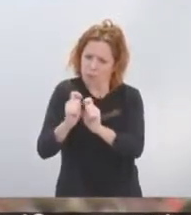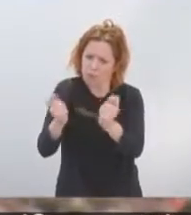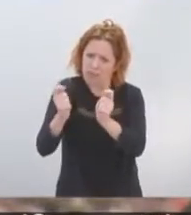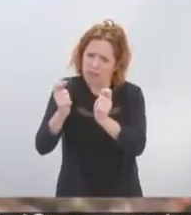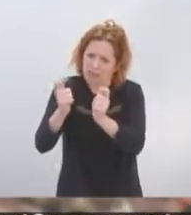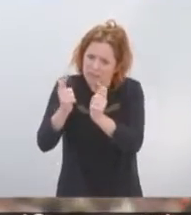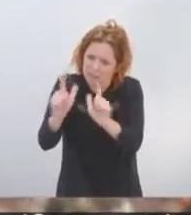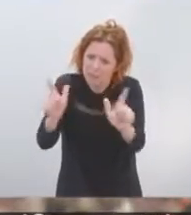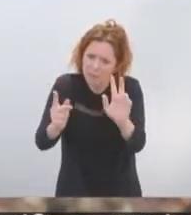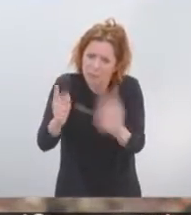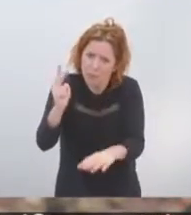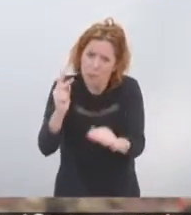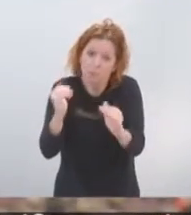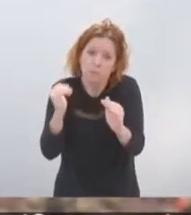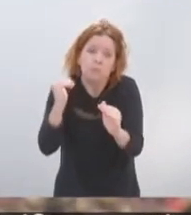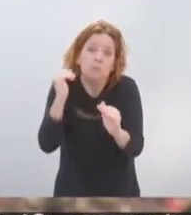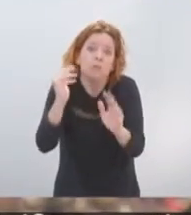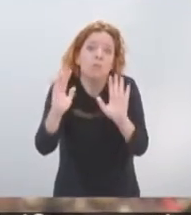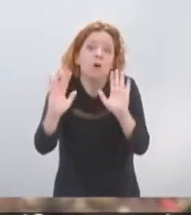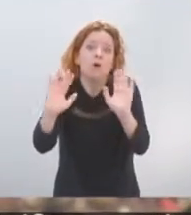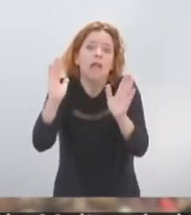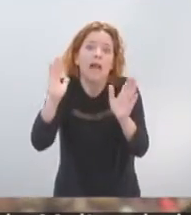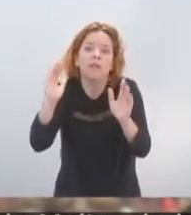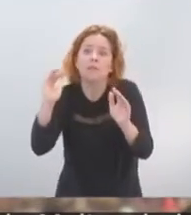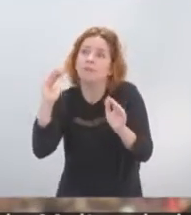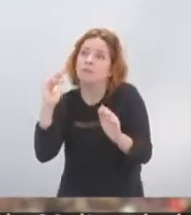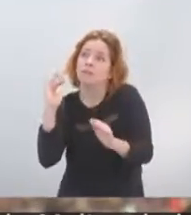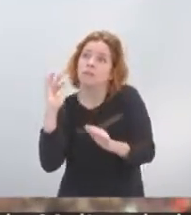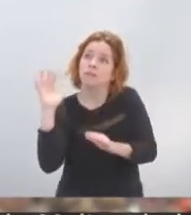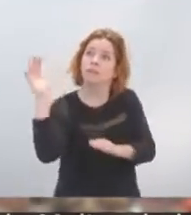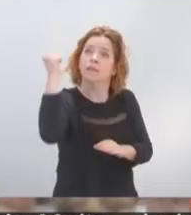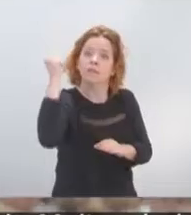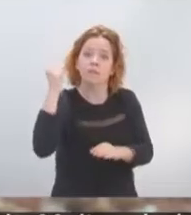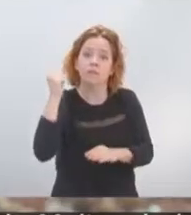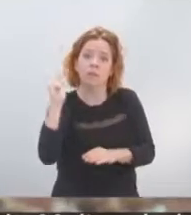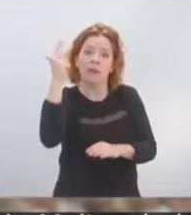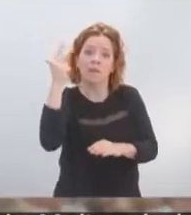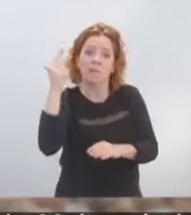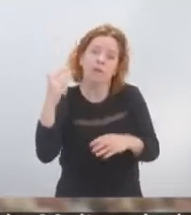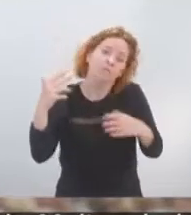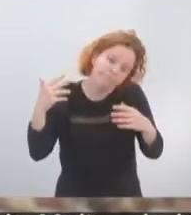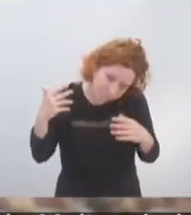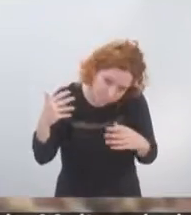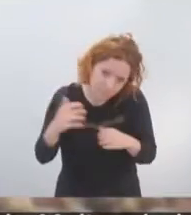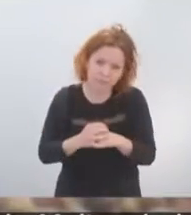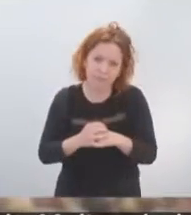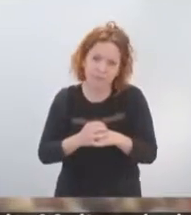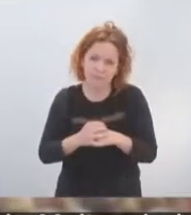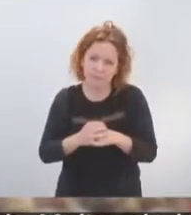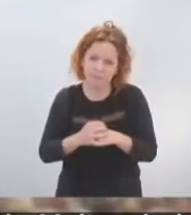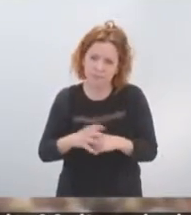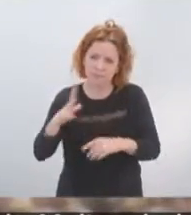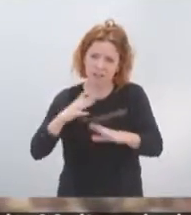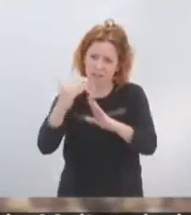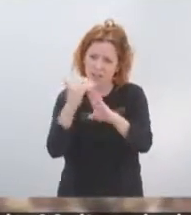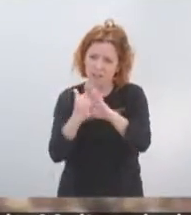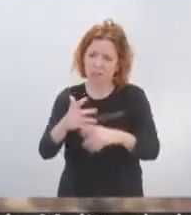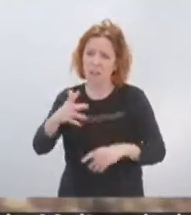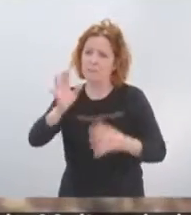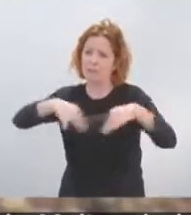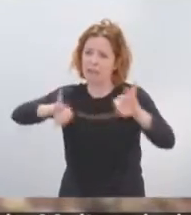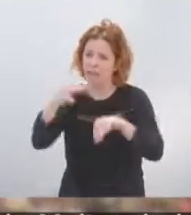jusqu'au rang de Trinité et Tobago, qui est 44e, du Botswana, qui est 43e,